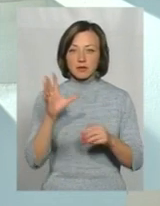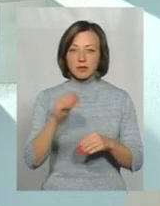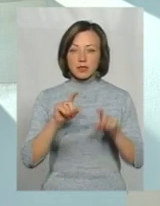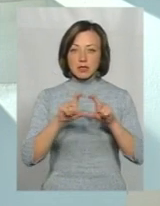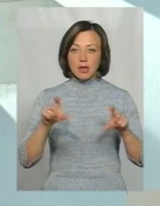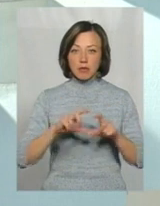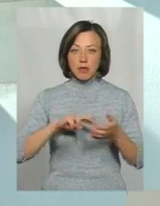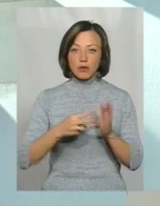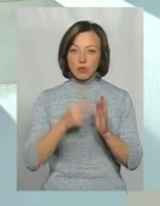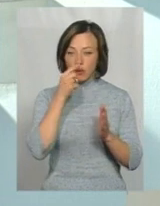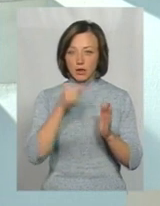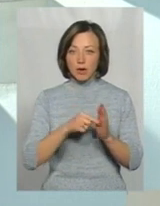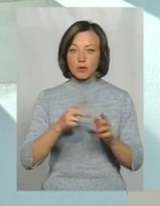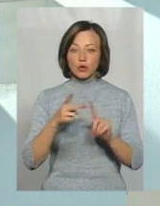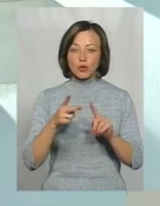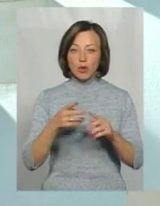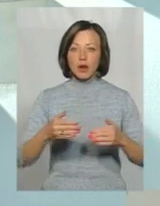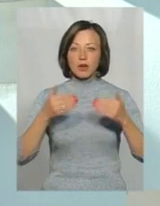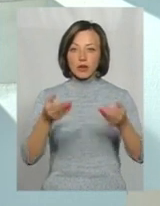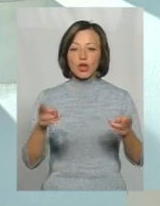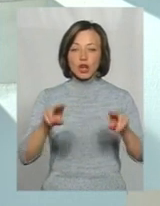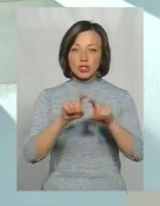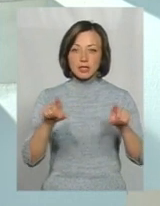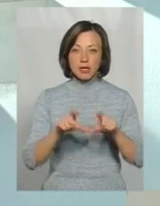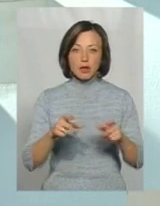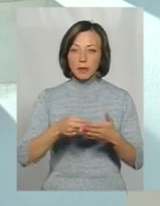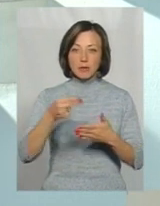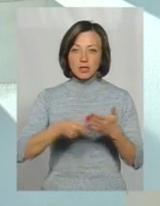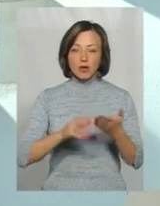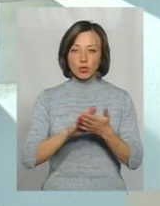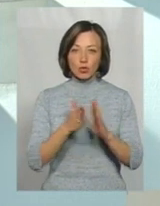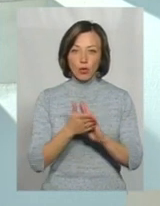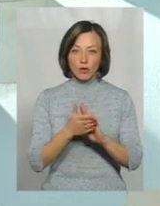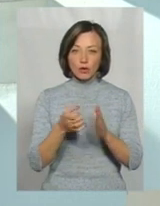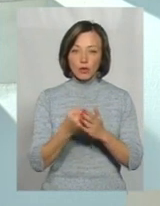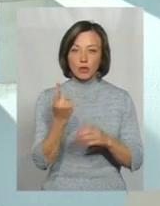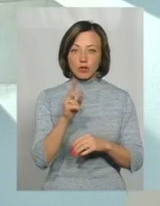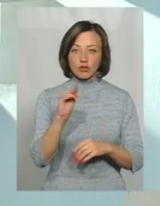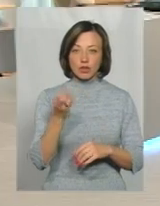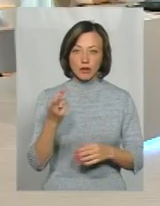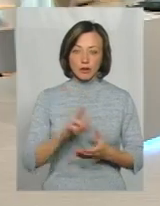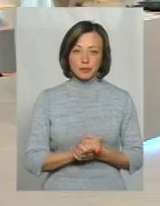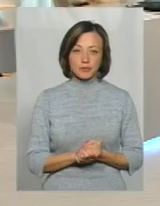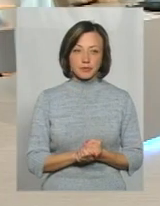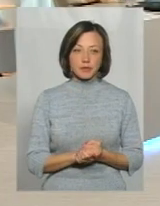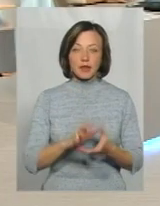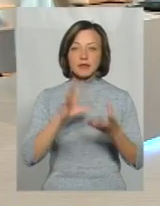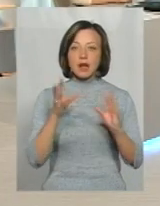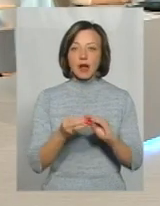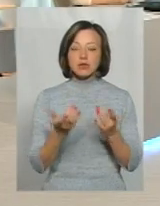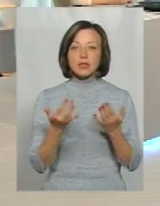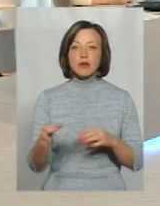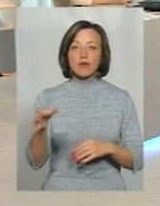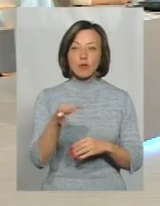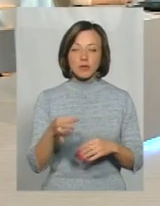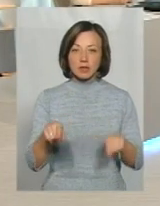заклади планують потрапити в другу хвилю, тих решта закладів, котрі не підписали до 1 червня. Але загально скільки в